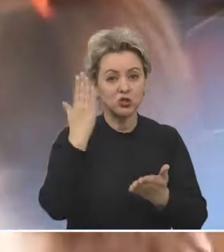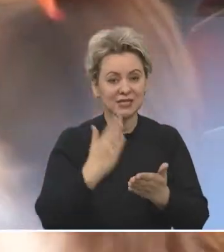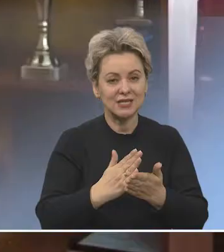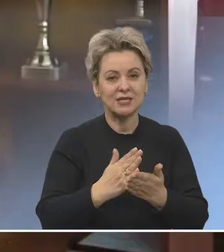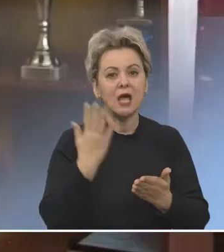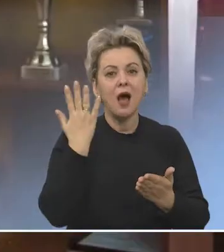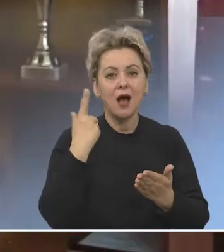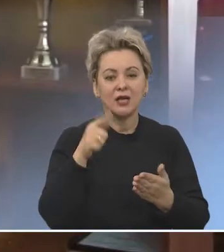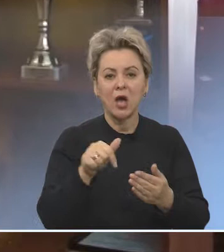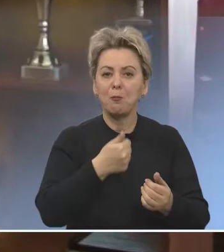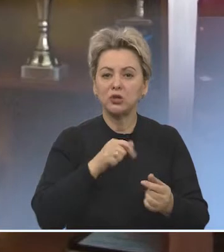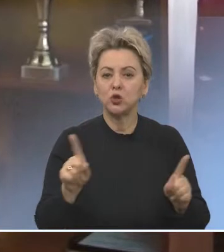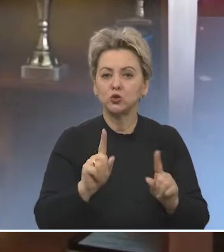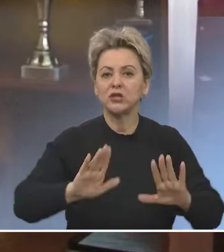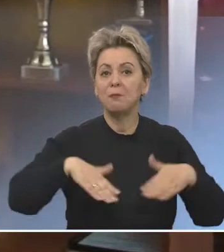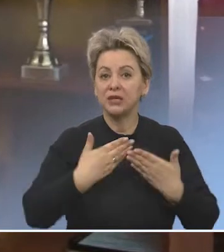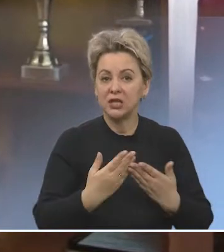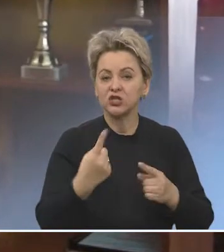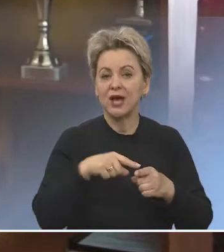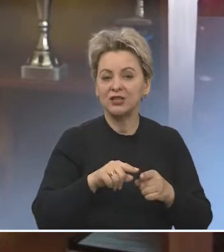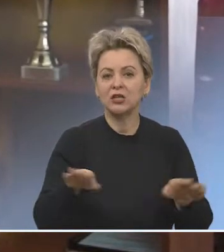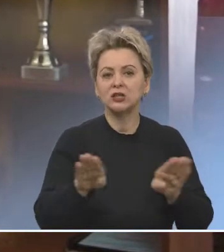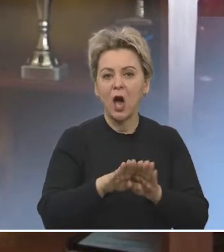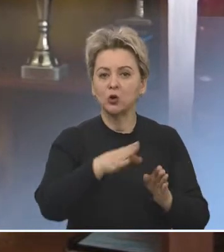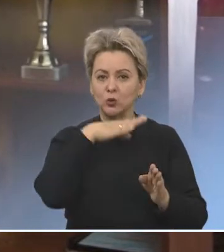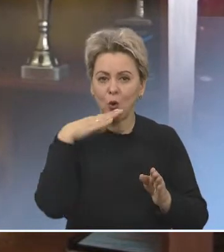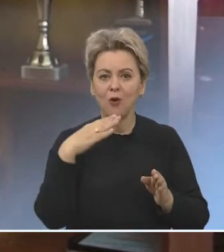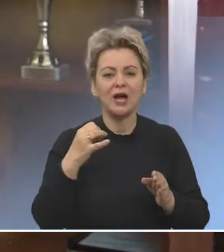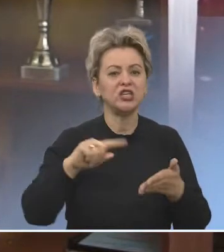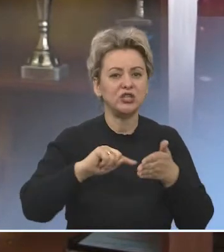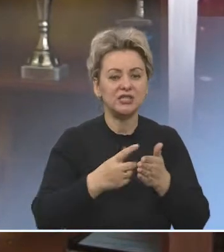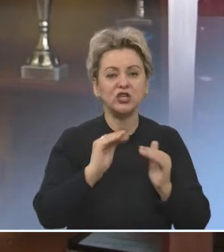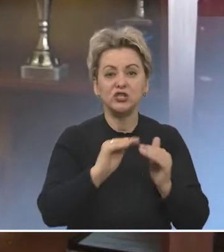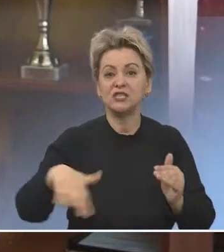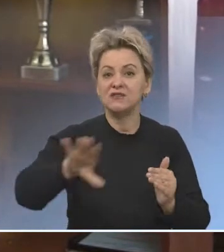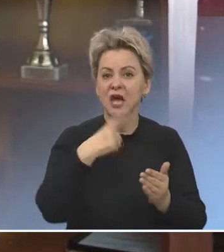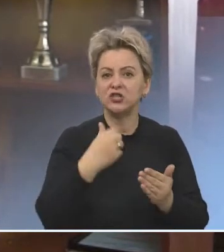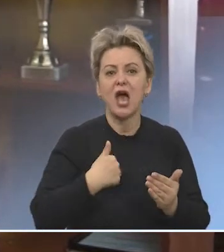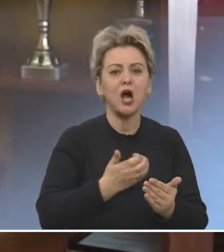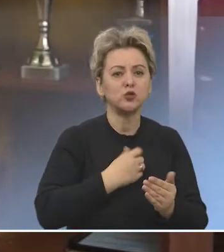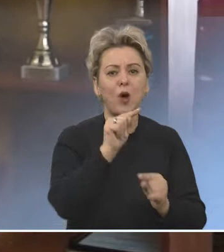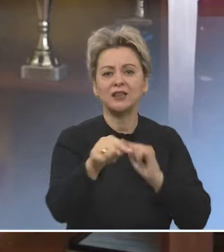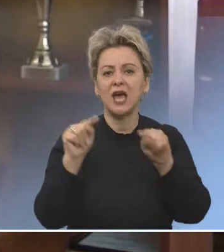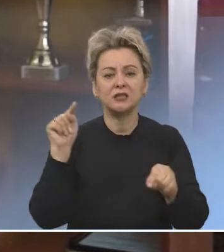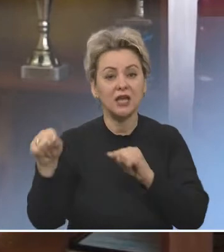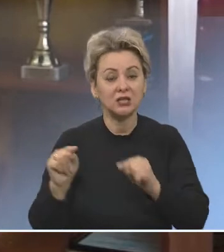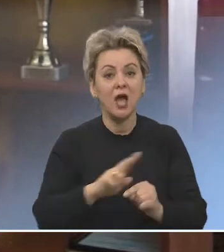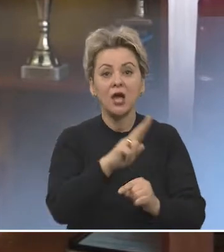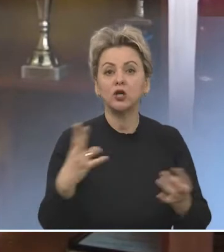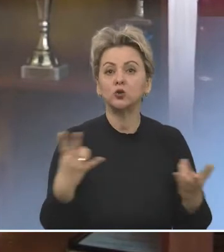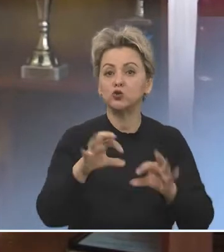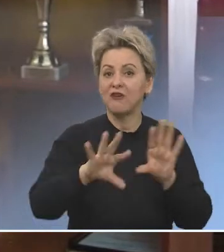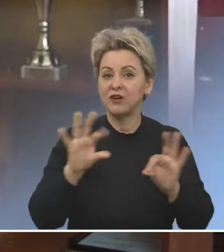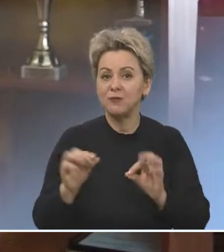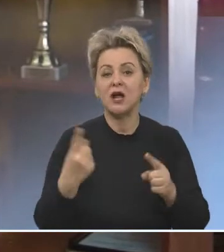Сложности есть, когда ты пытаешься что-то предложить, и тут у тебя так много моря идей, дети все говорят, я хочу это, хочу это, хочу это, мне